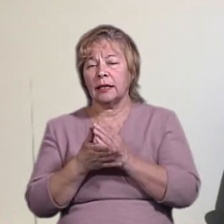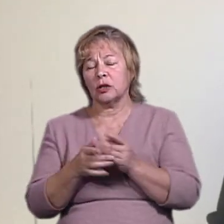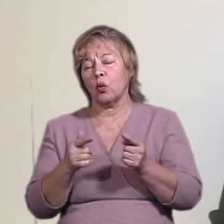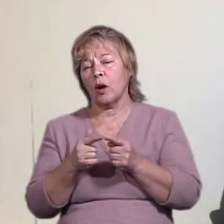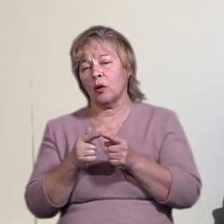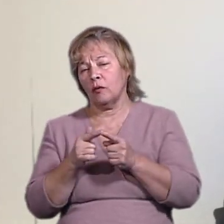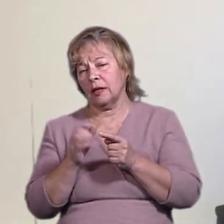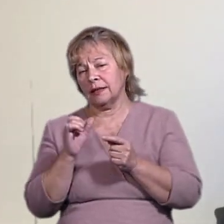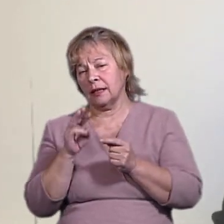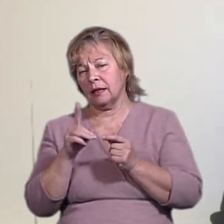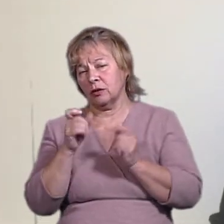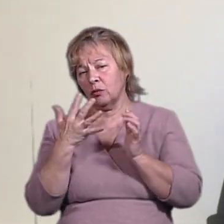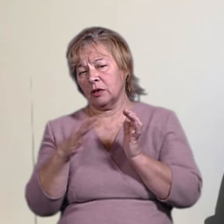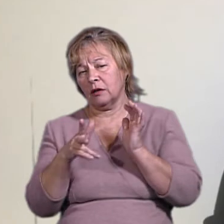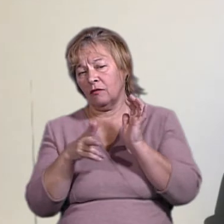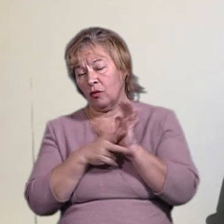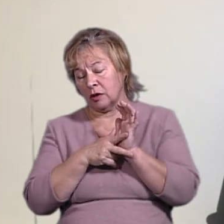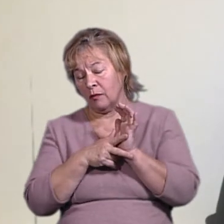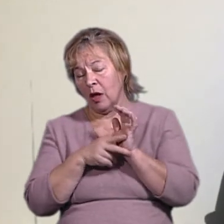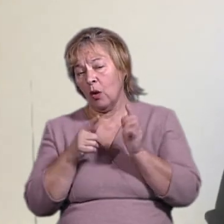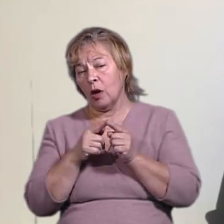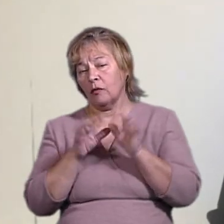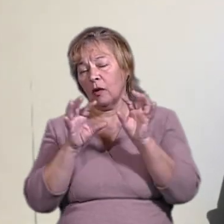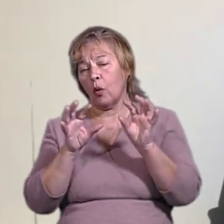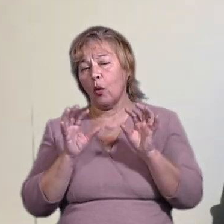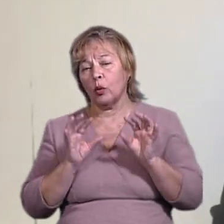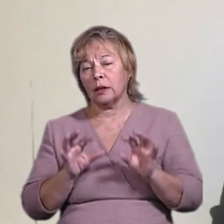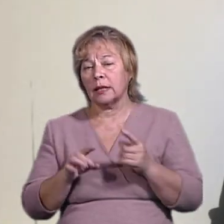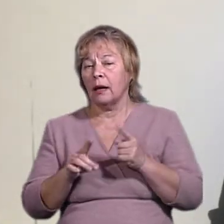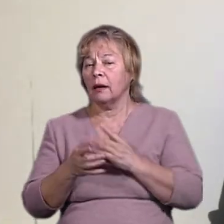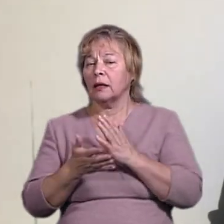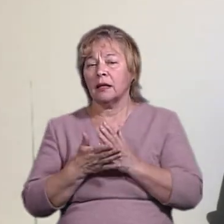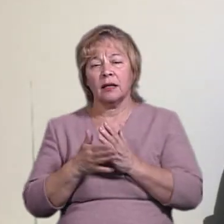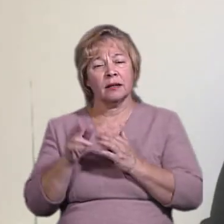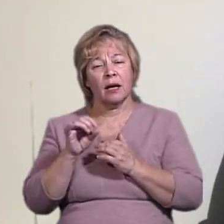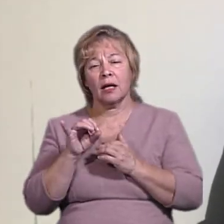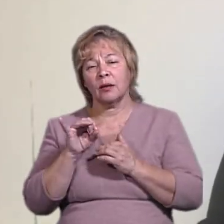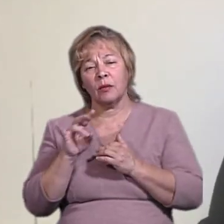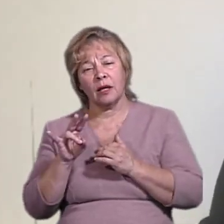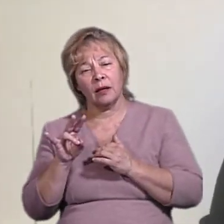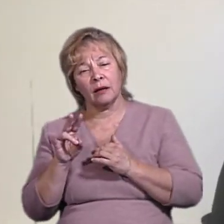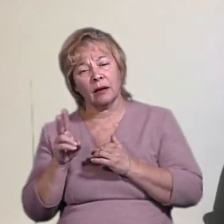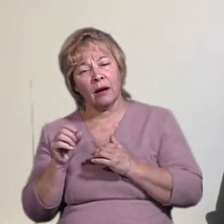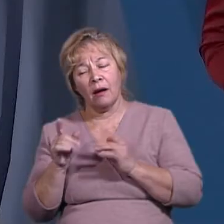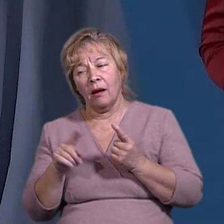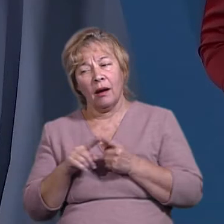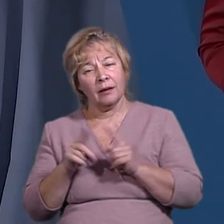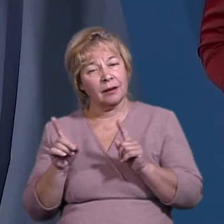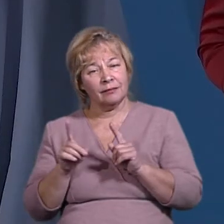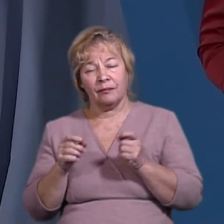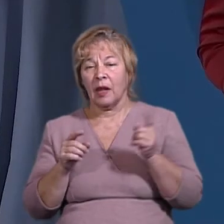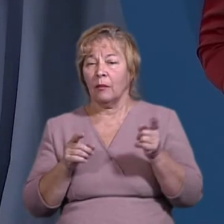злочином 158-3 стаття Кримінального кодексу. Це не є адмінка, це не є адміністративний ресурс,